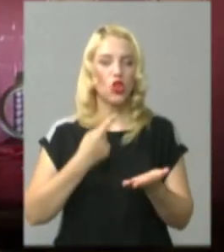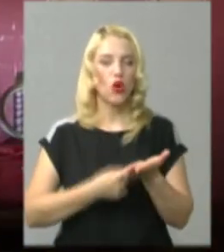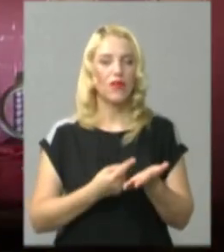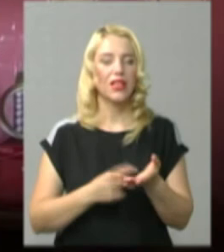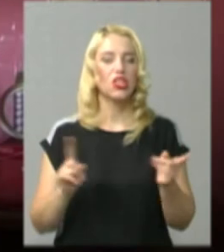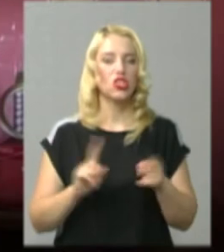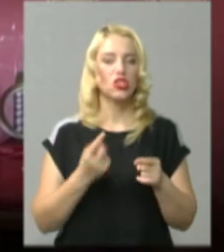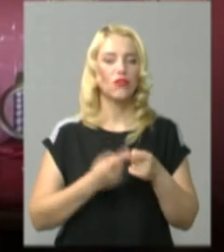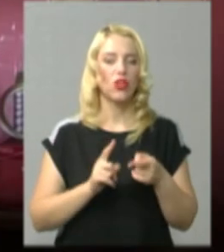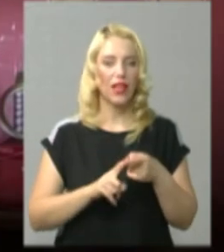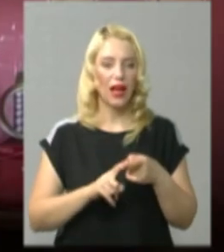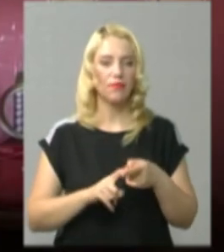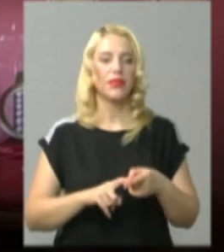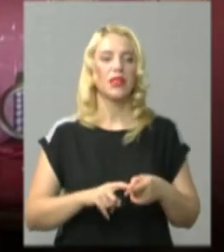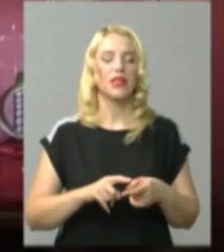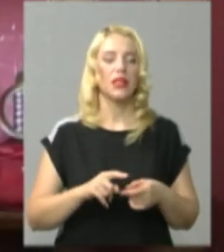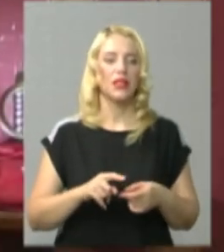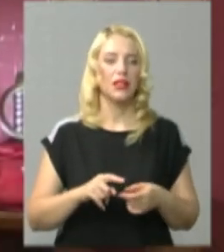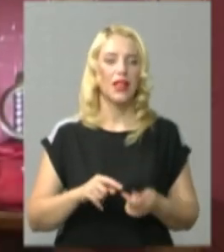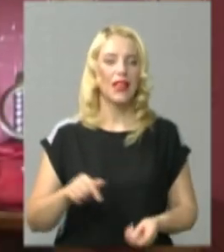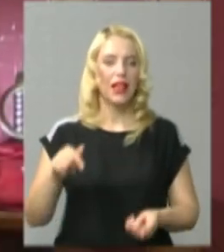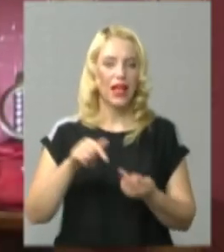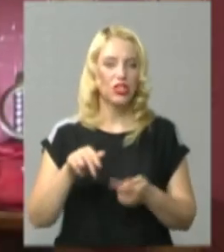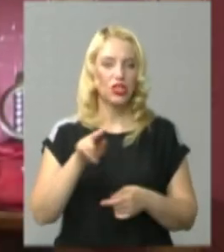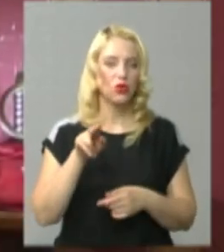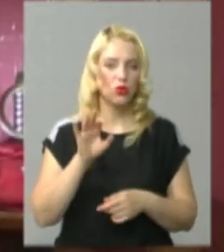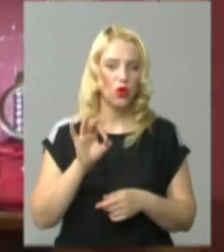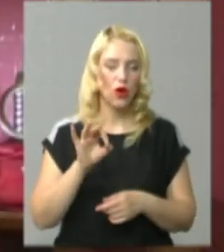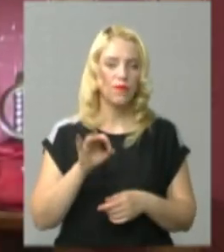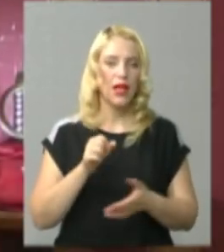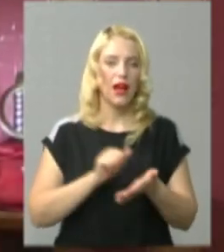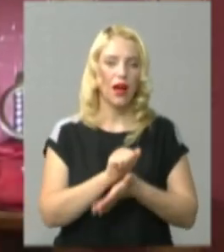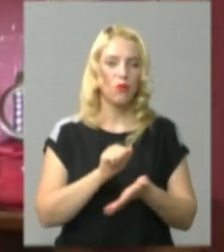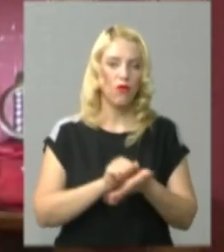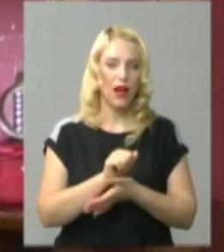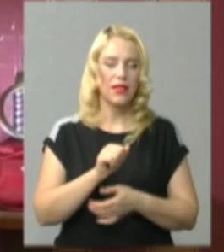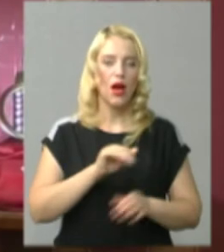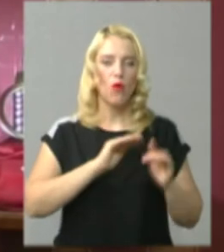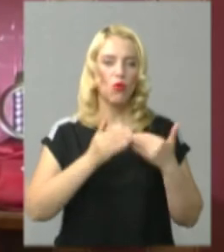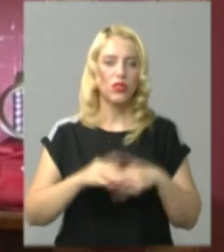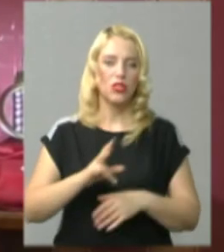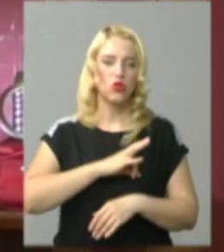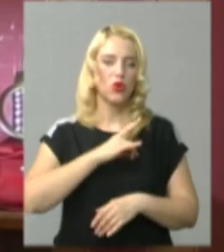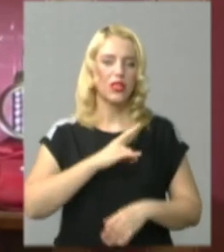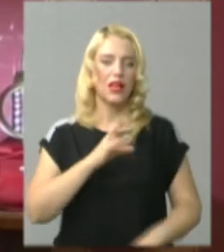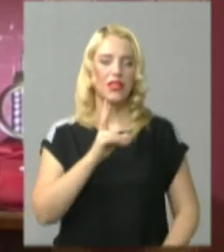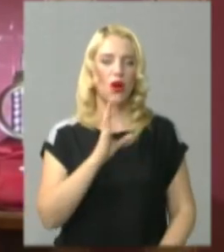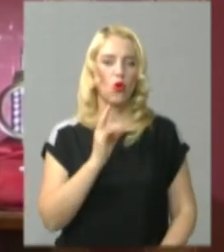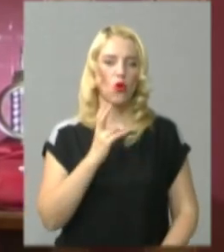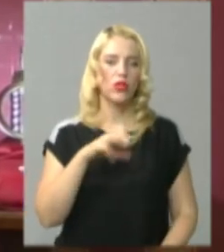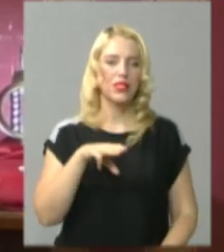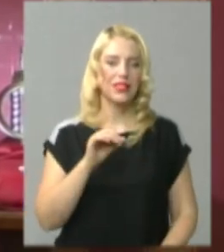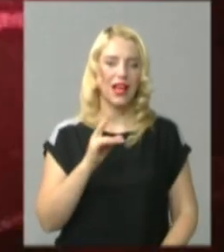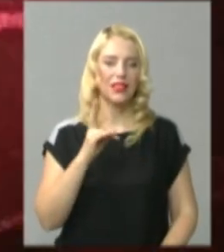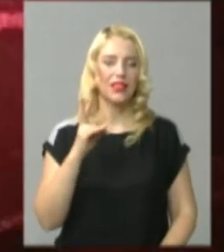що вона належить до карбування подільського князя Костянтина